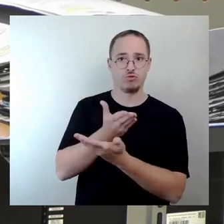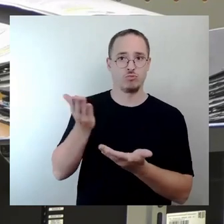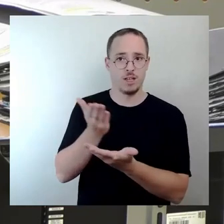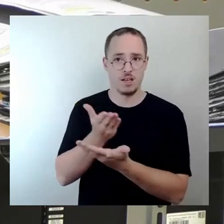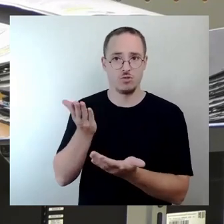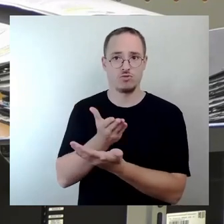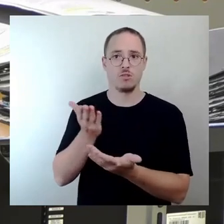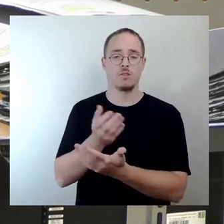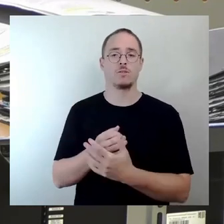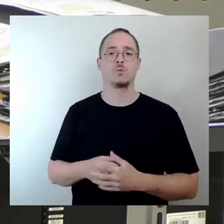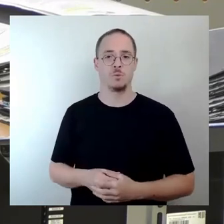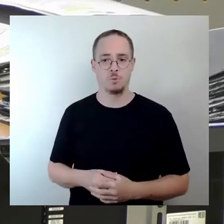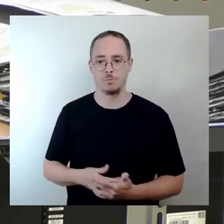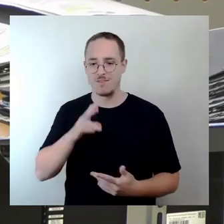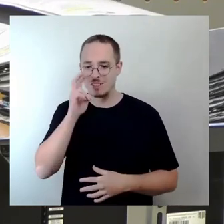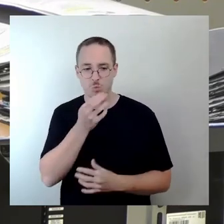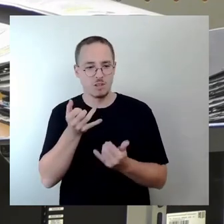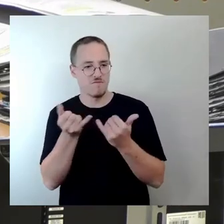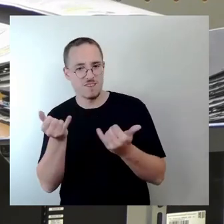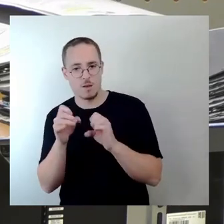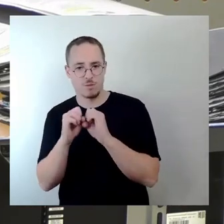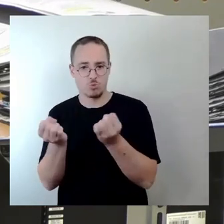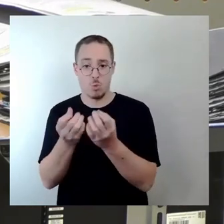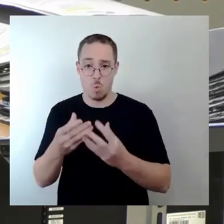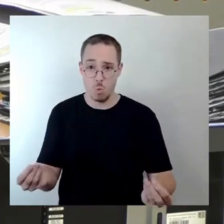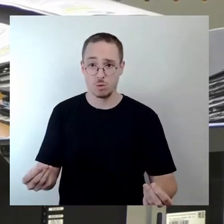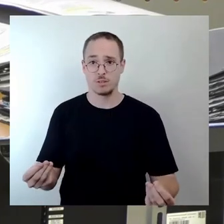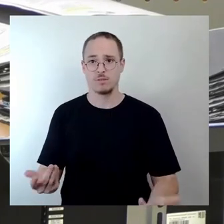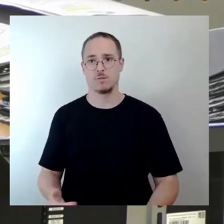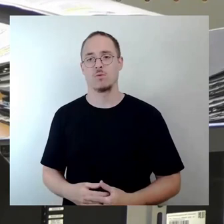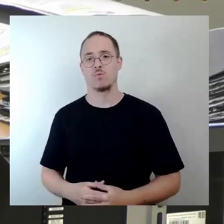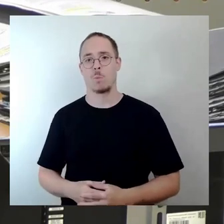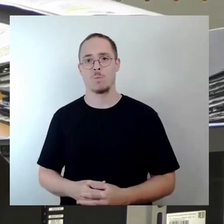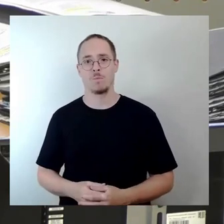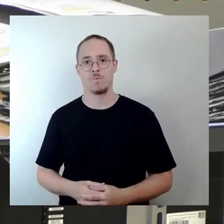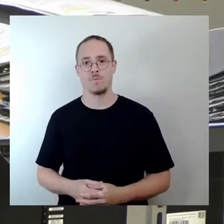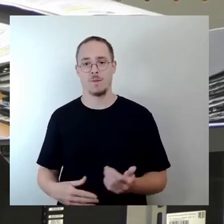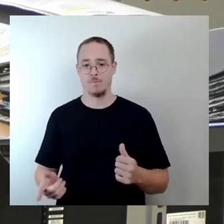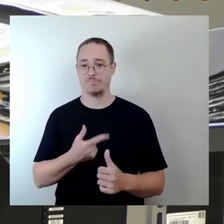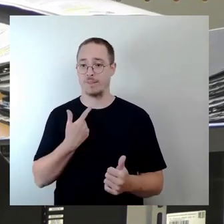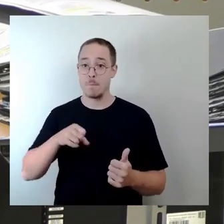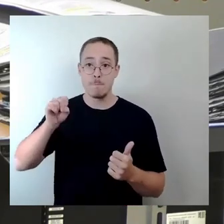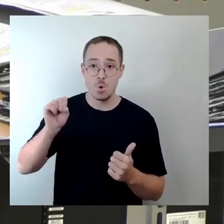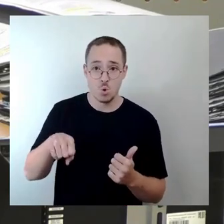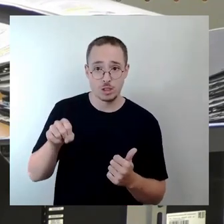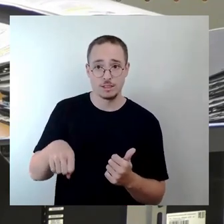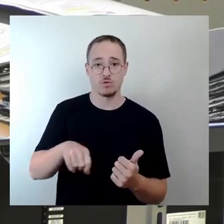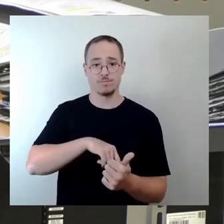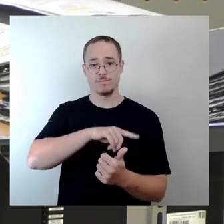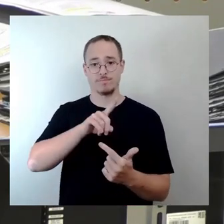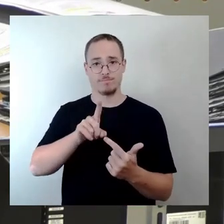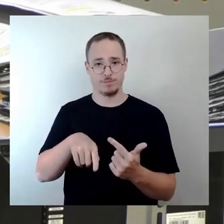eine Situation finden, und zwar eine ermöglichende Situation, dass es mit der